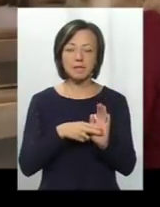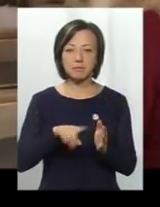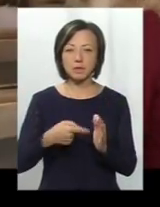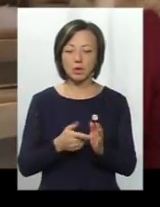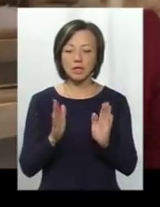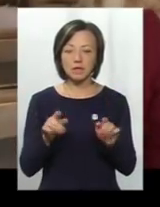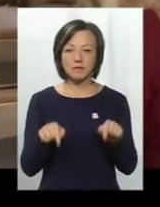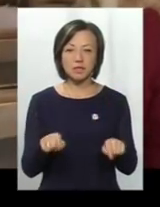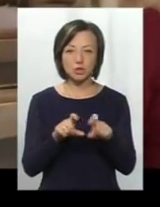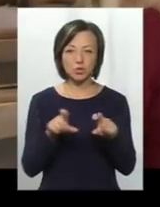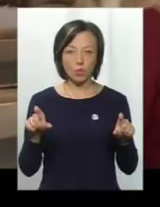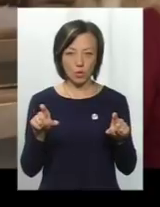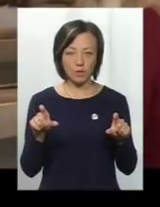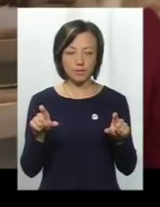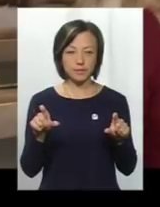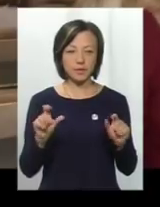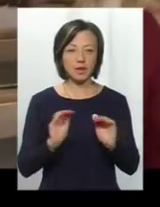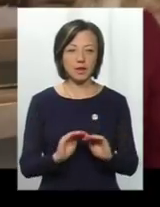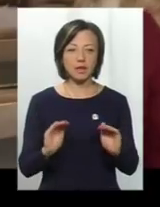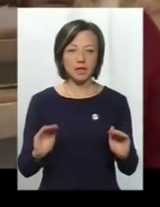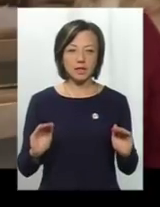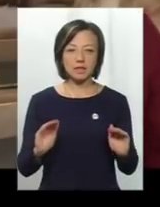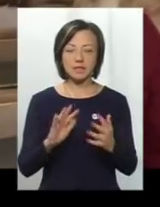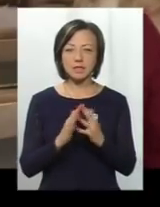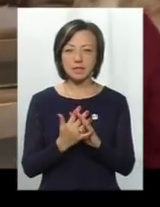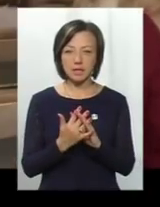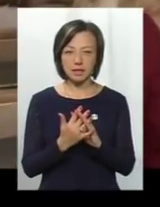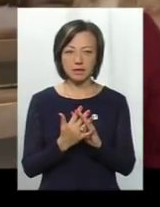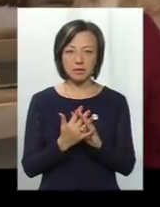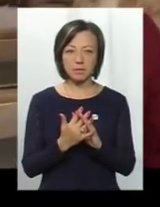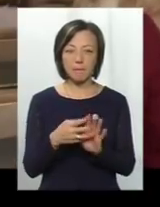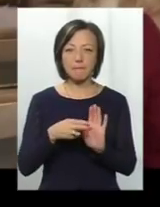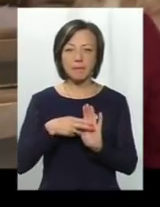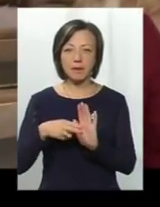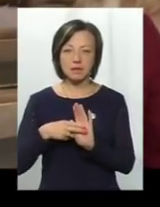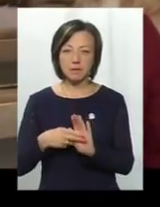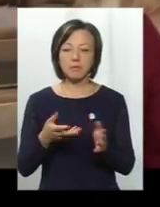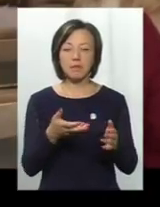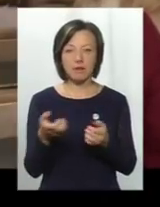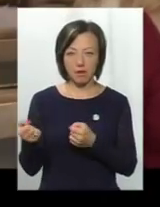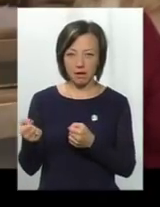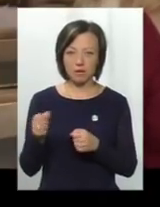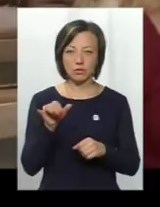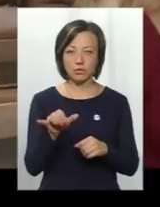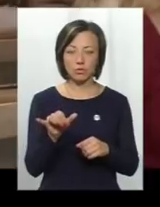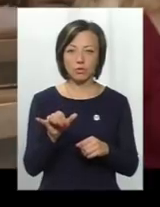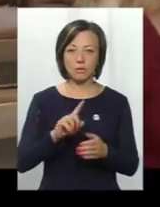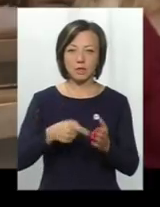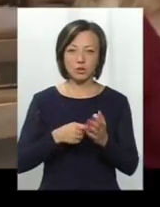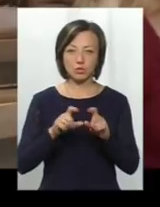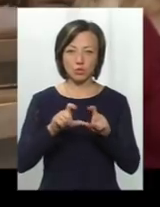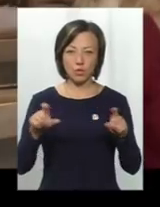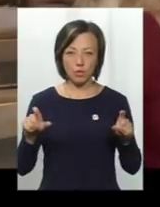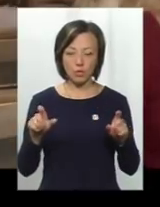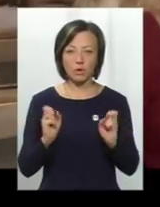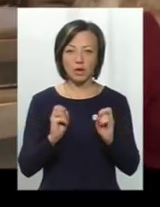Тільки тут, у цій школі, дітки з сільськими приписками прийнялися у міську школу,